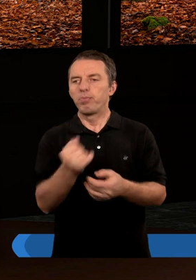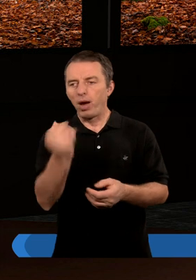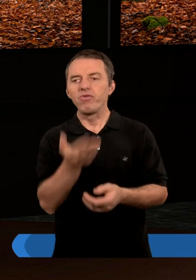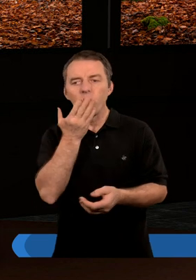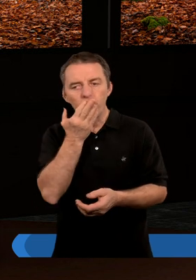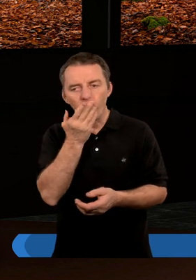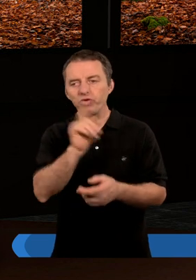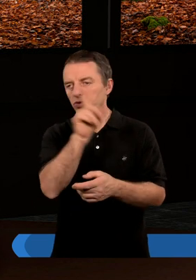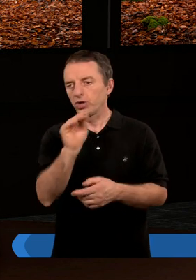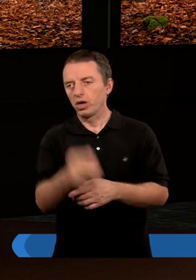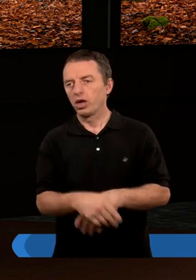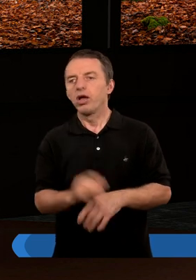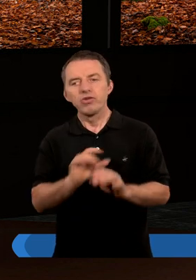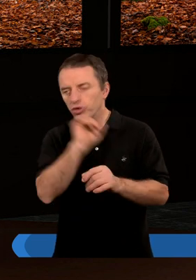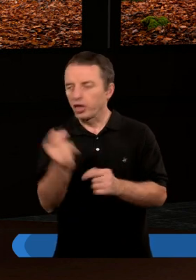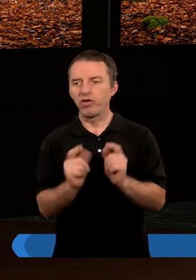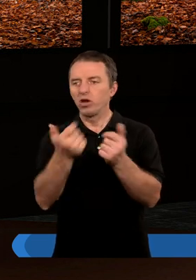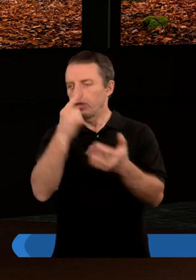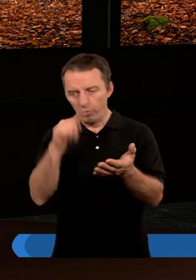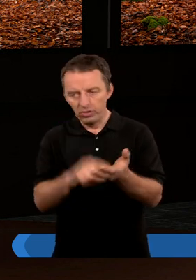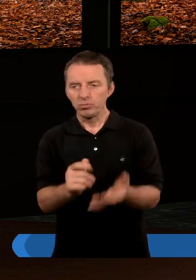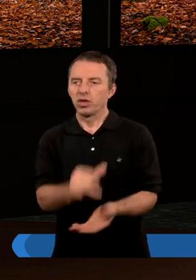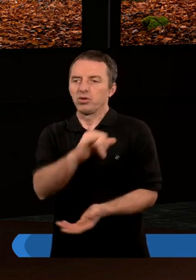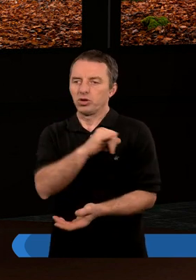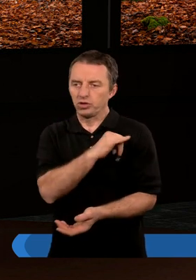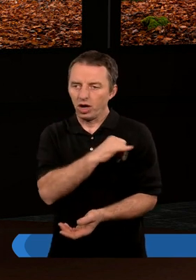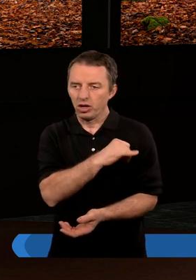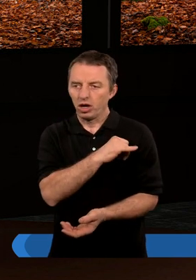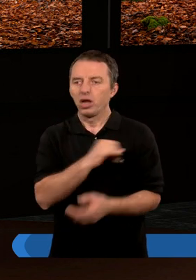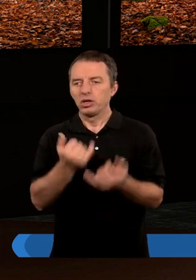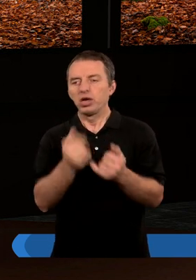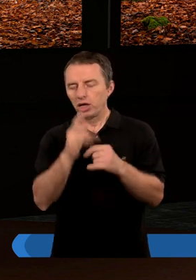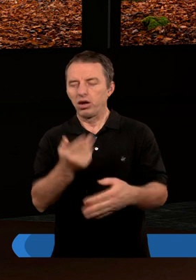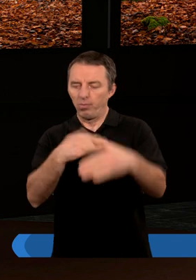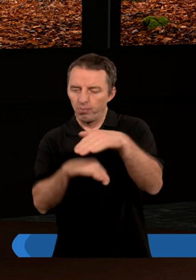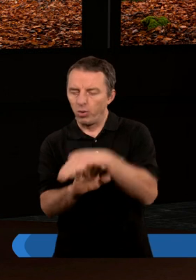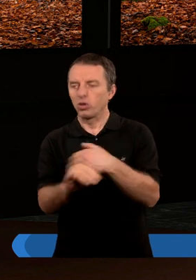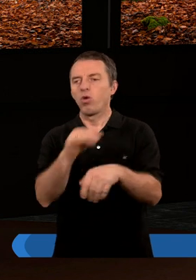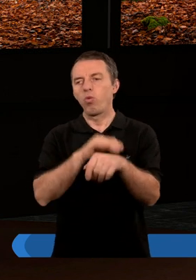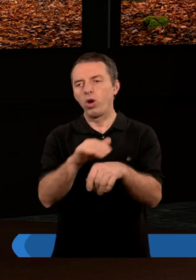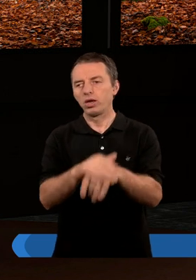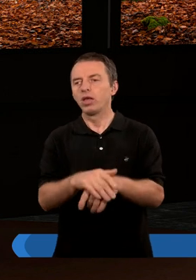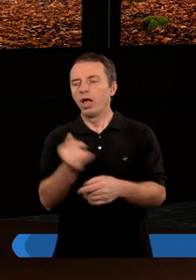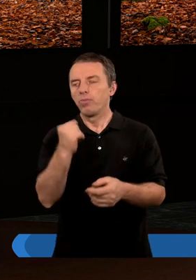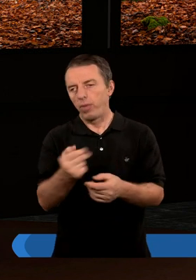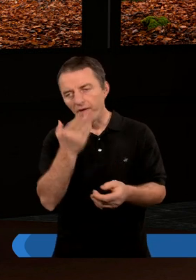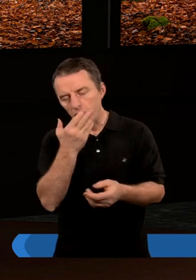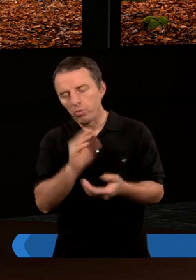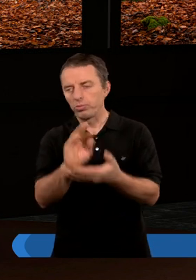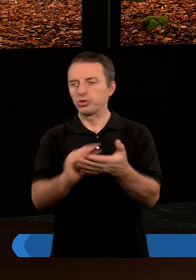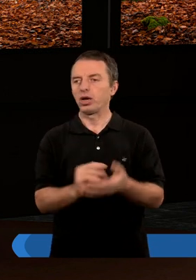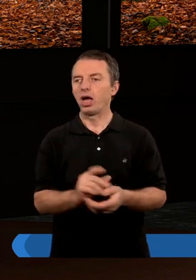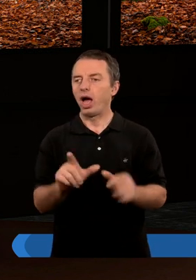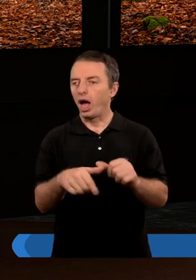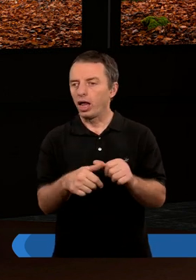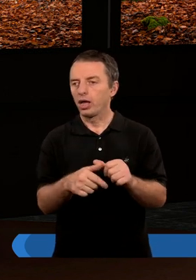Paweł sugeruje, że w żadnym wypadku nie powinniśmy grzeszyć, jeżeli jesteśmy pod łaską, prawda? No i nie tylko Paweł zresztą o tym